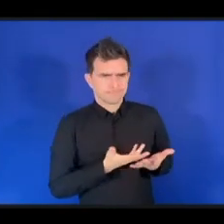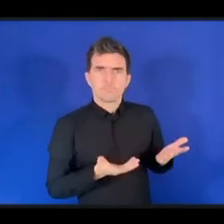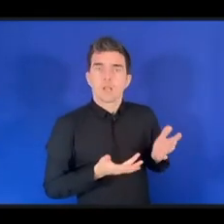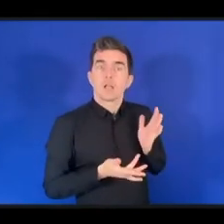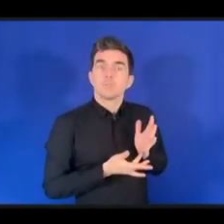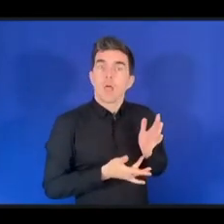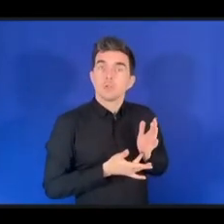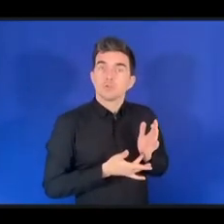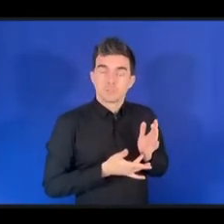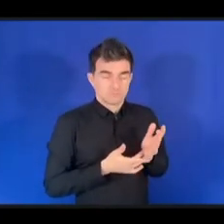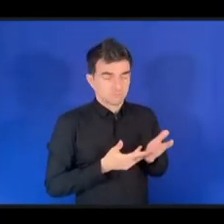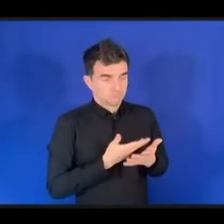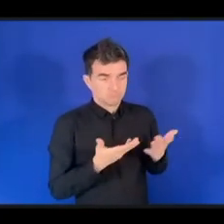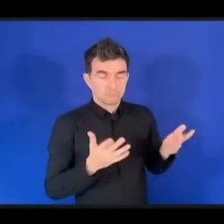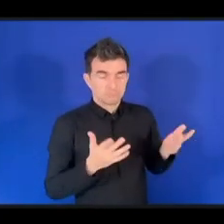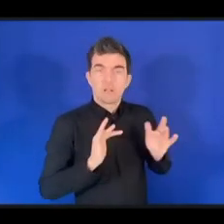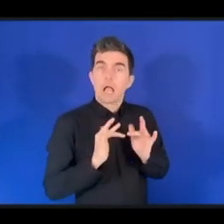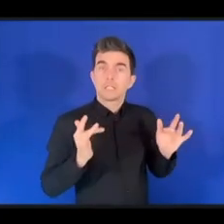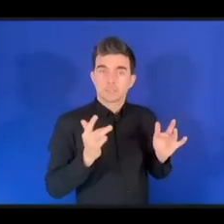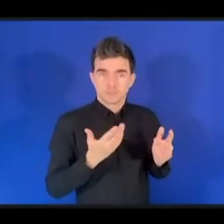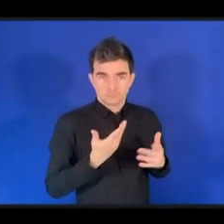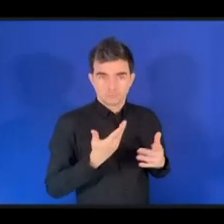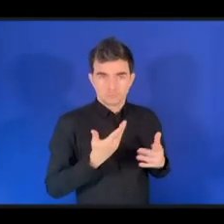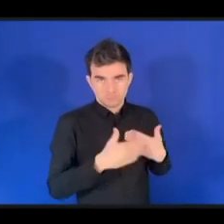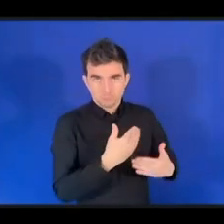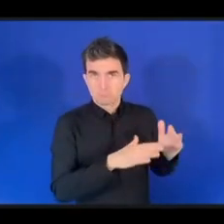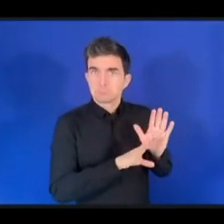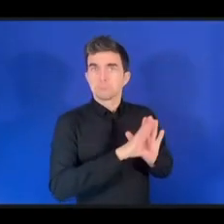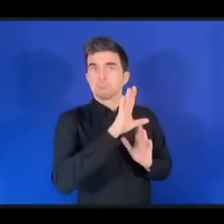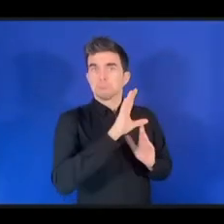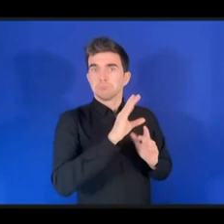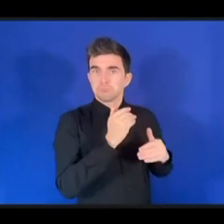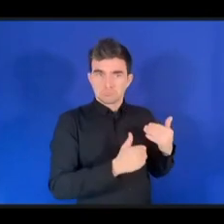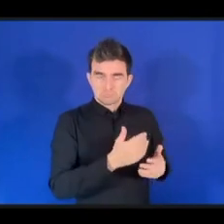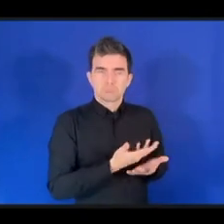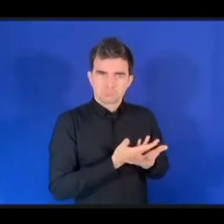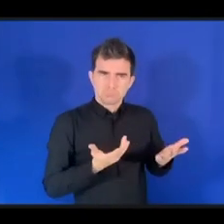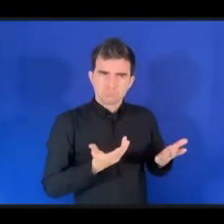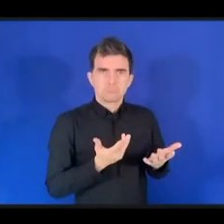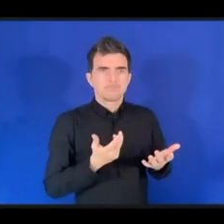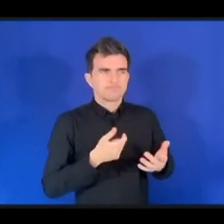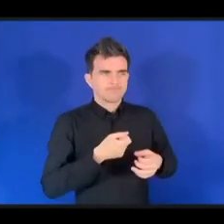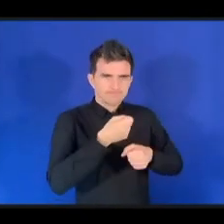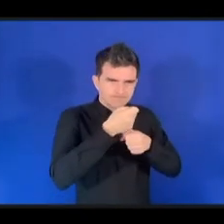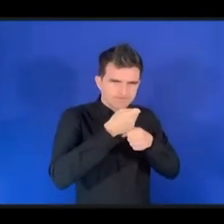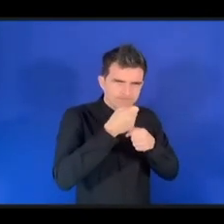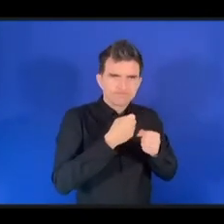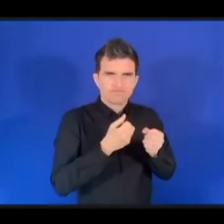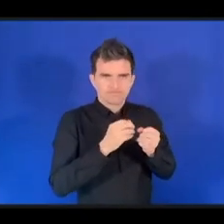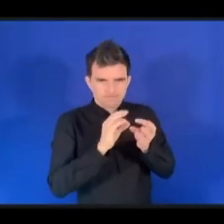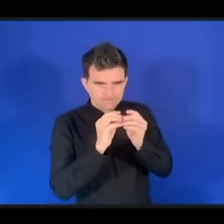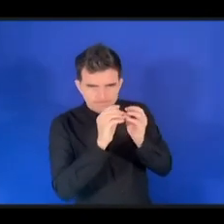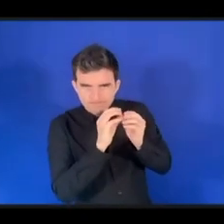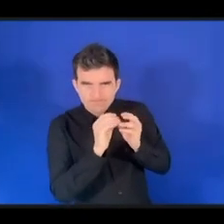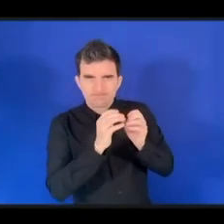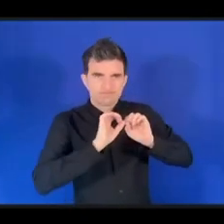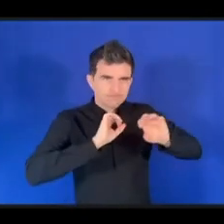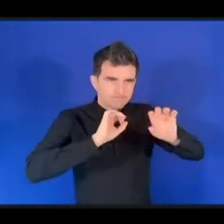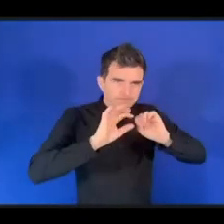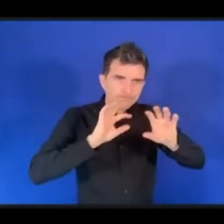заняться дегустацией саке прямо здесь, в городе. Но при этом давайте все же